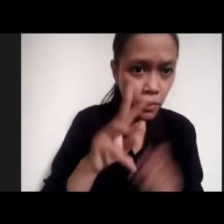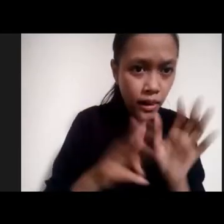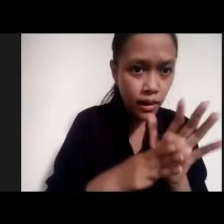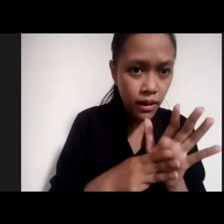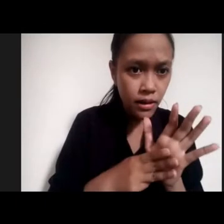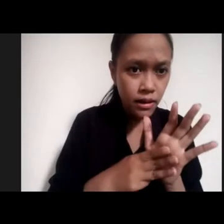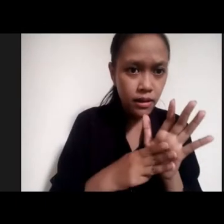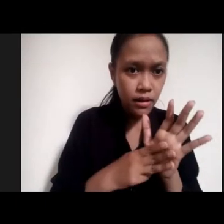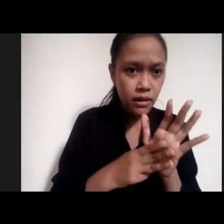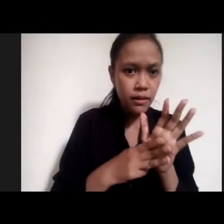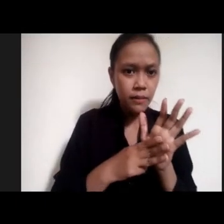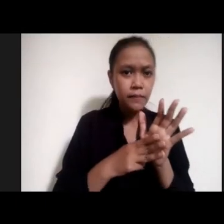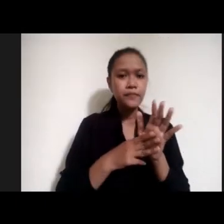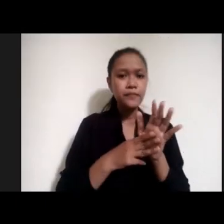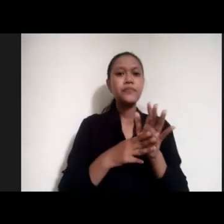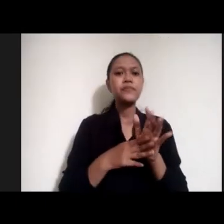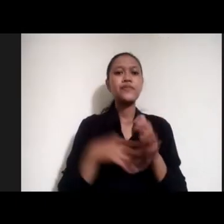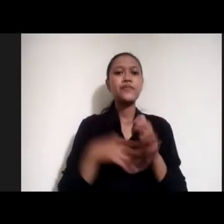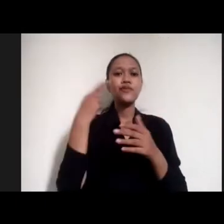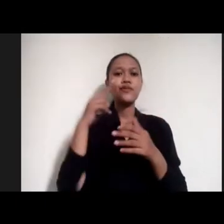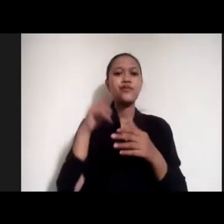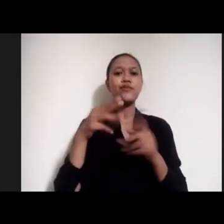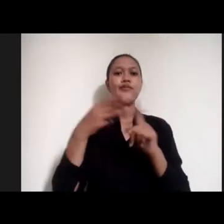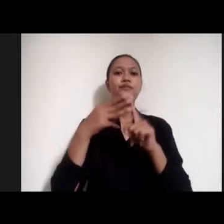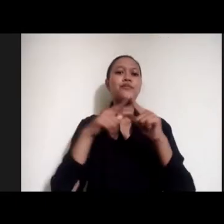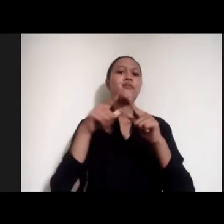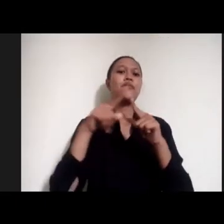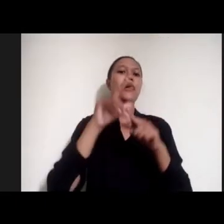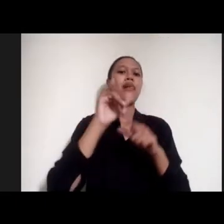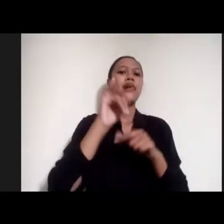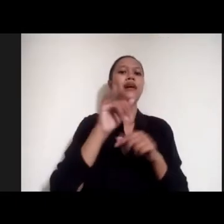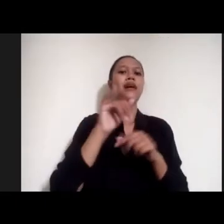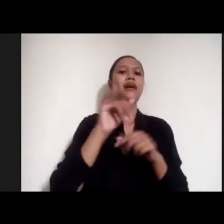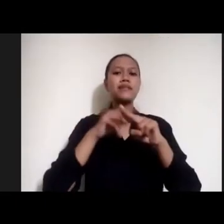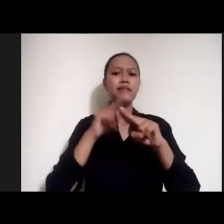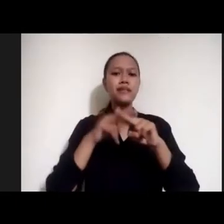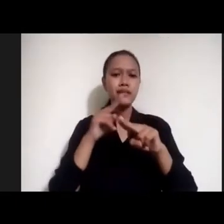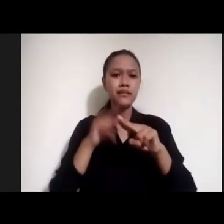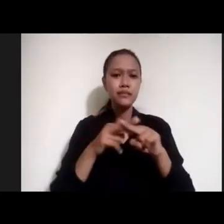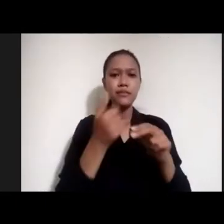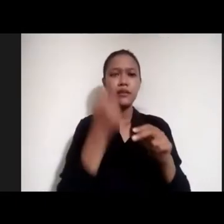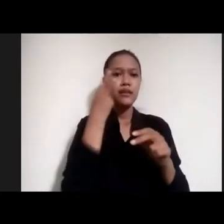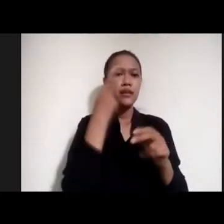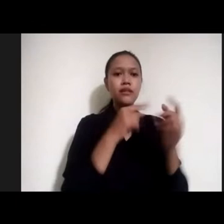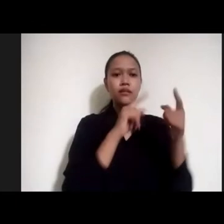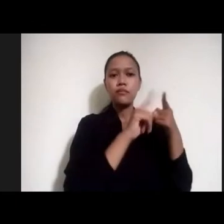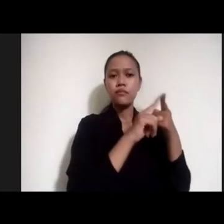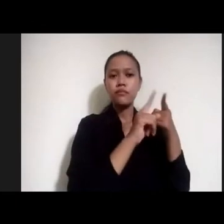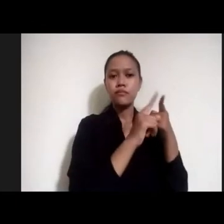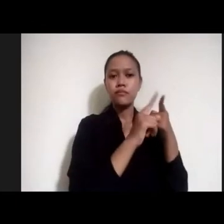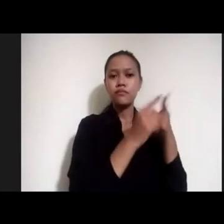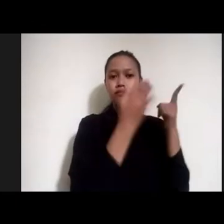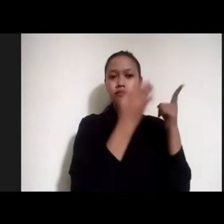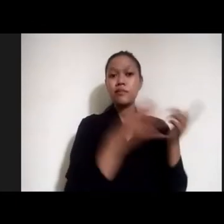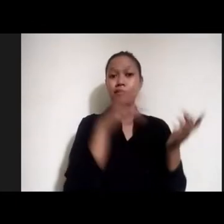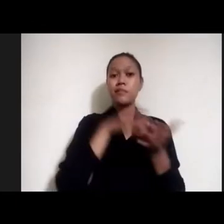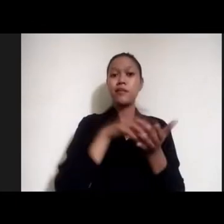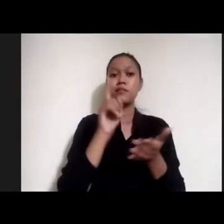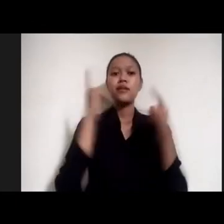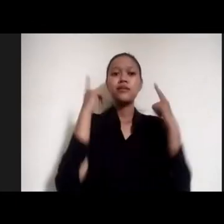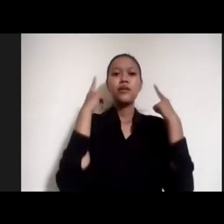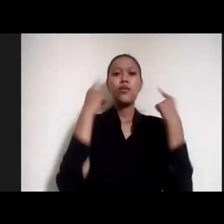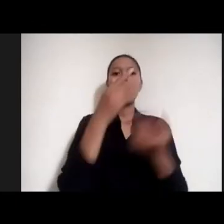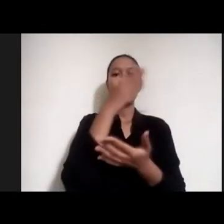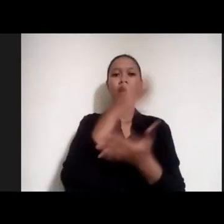Sosial Penyandang Disabilitas Fisik Profesor Dr. Suharto Itu di Jawa Tengah Kebetulan Ini yang